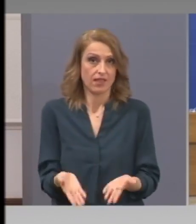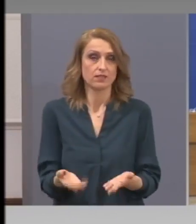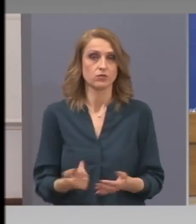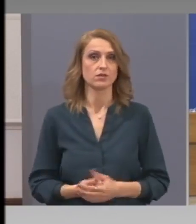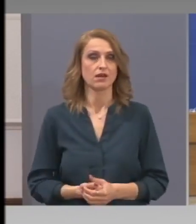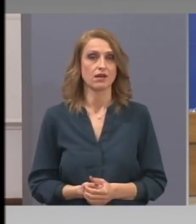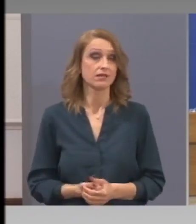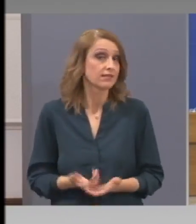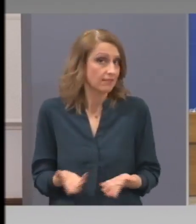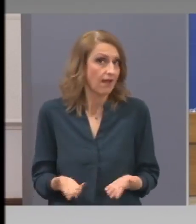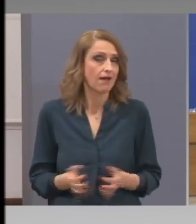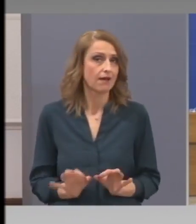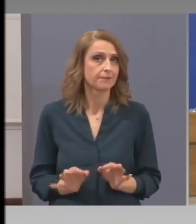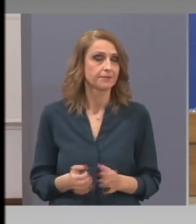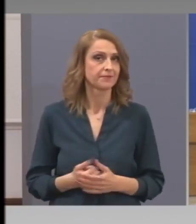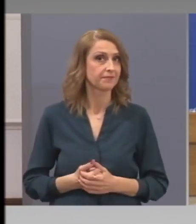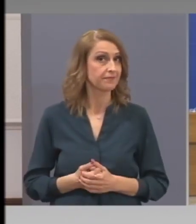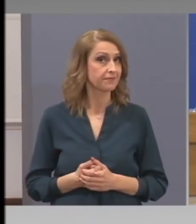Така.